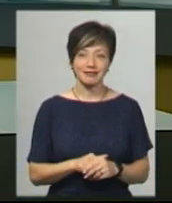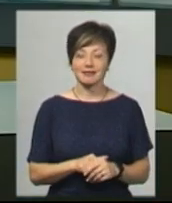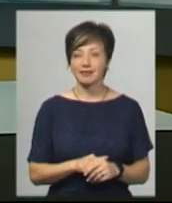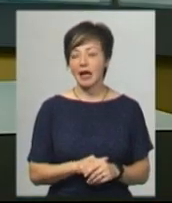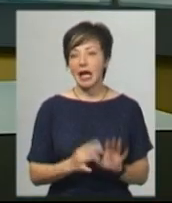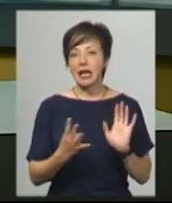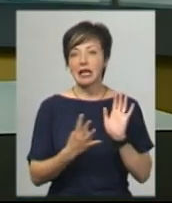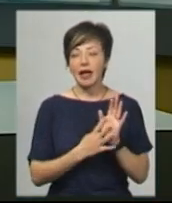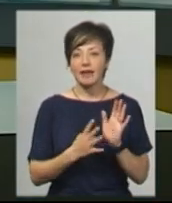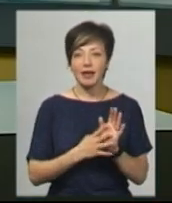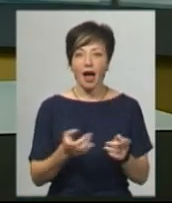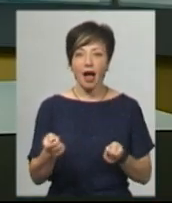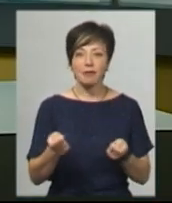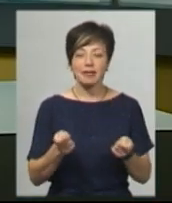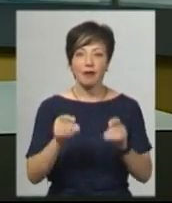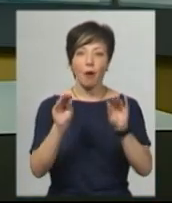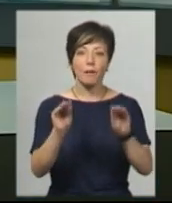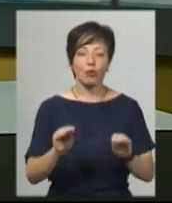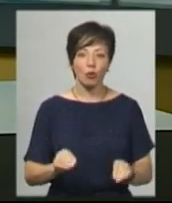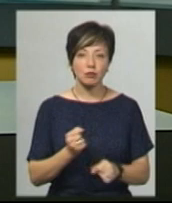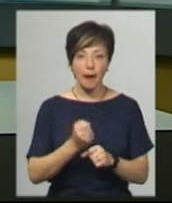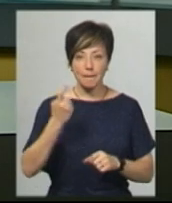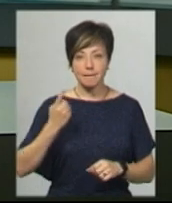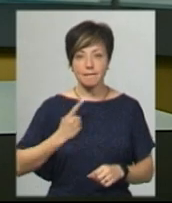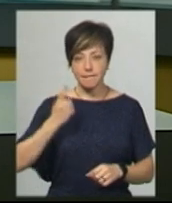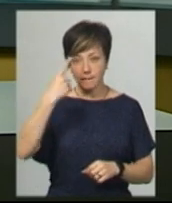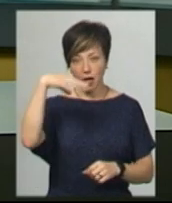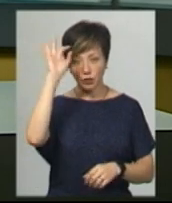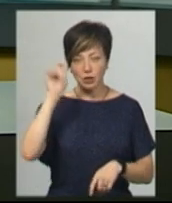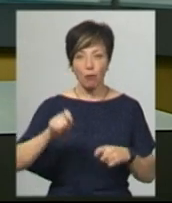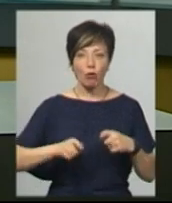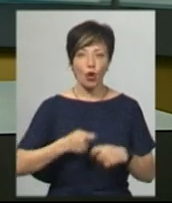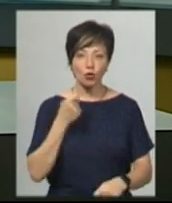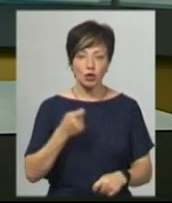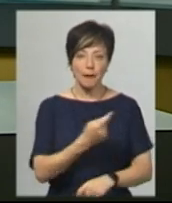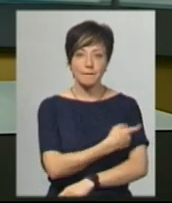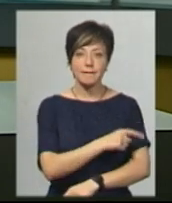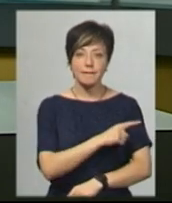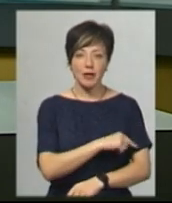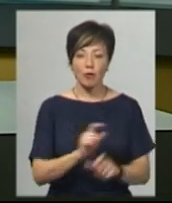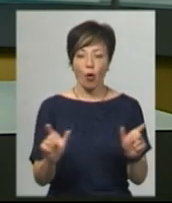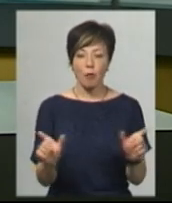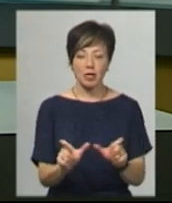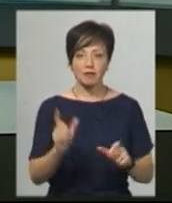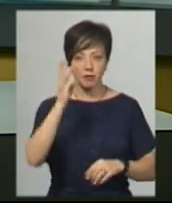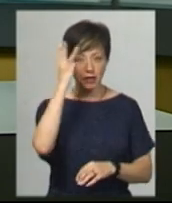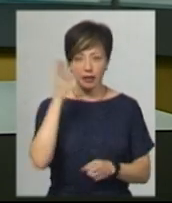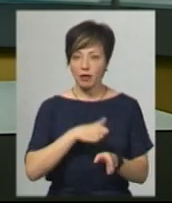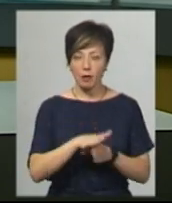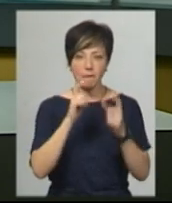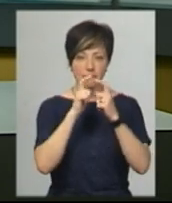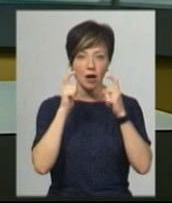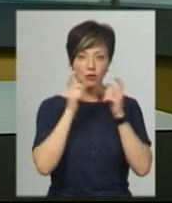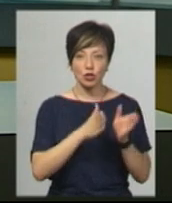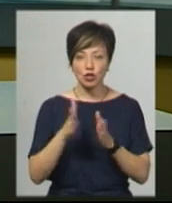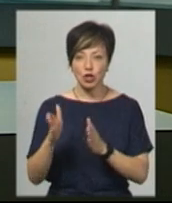Девять адміністративних протоколів склали патрульні за порушення протиепідемічних обмежень в обласному центрі. Це недотримання маскового